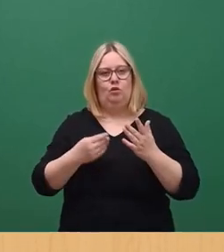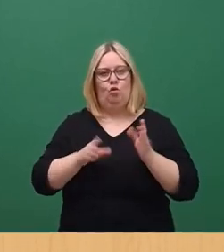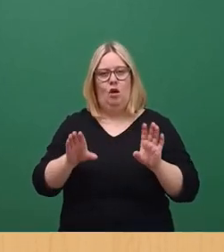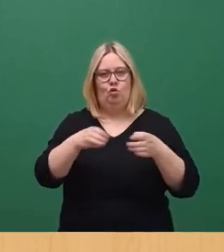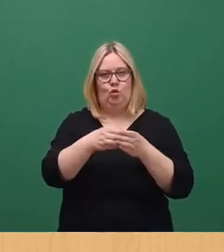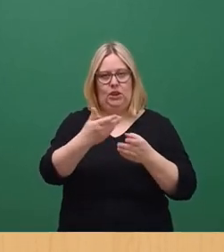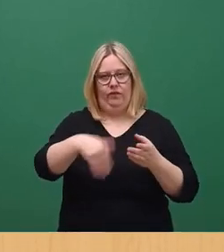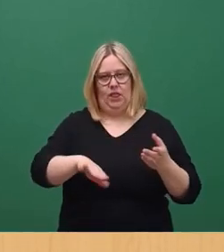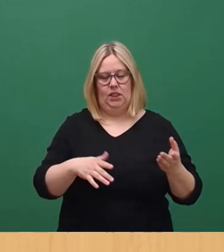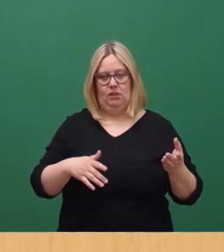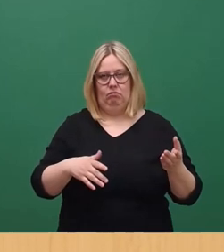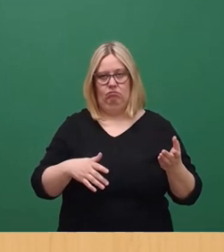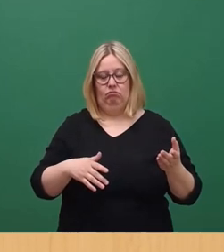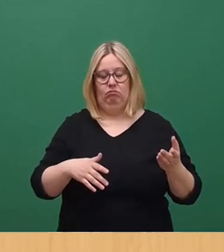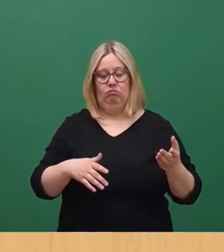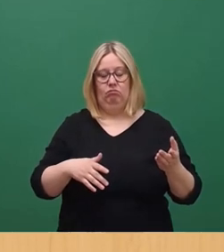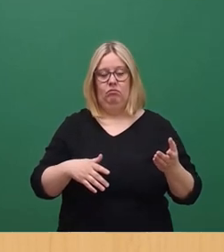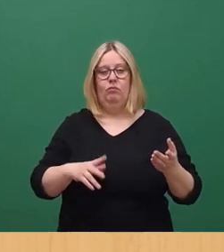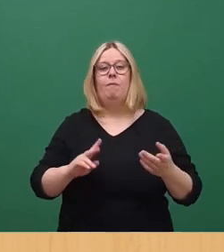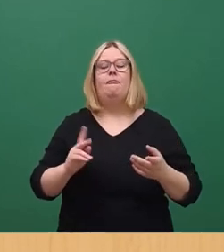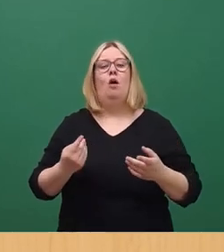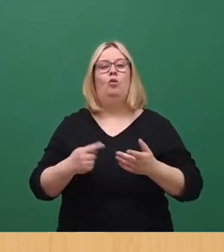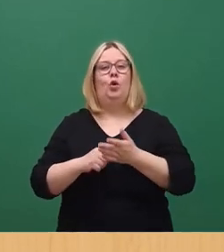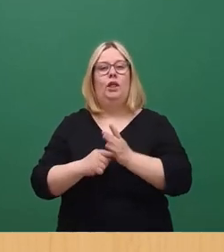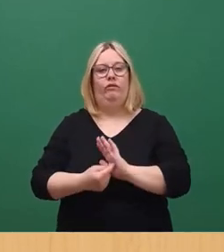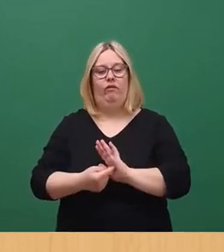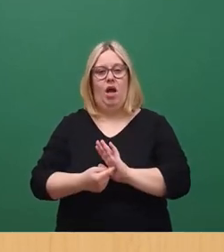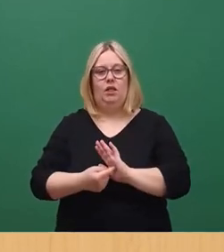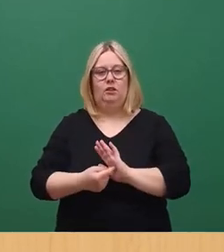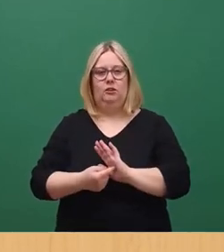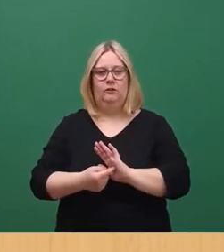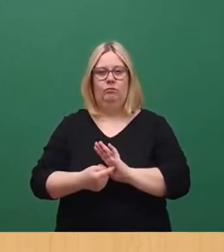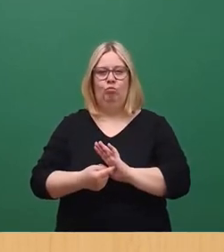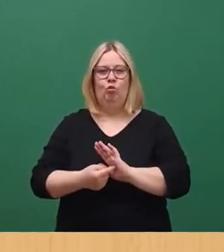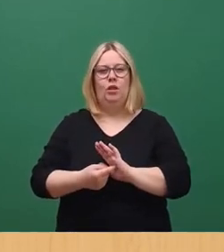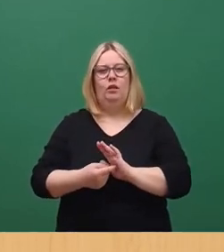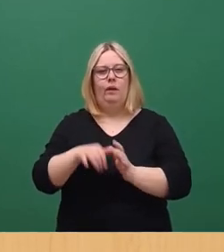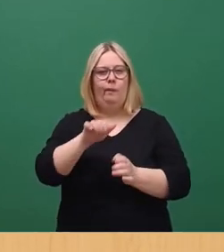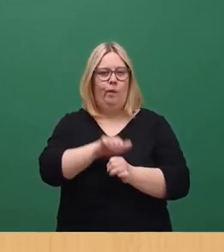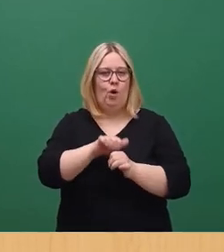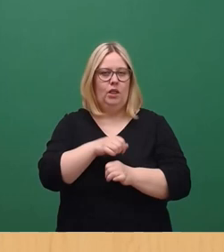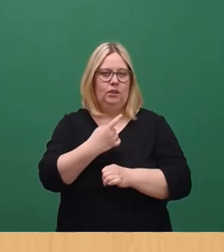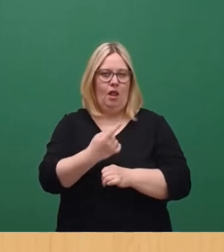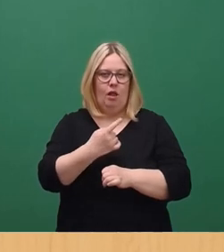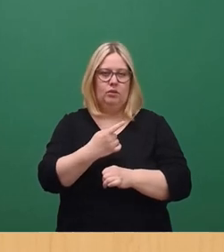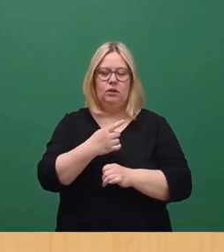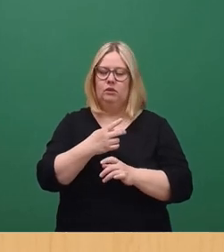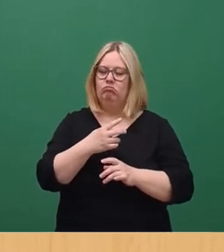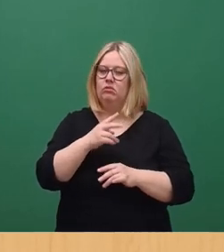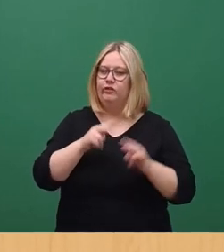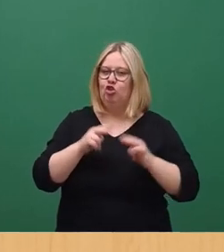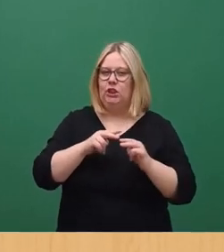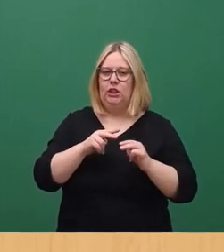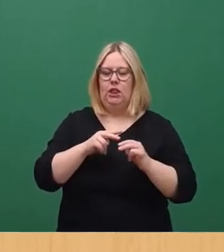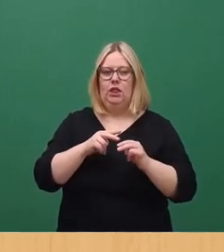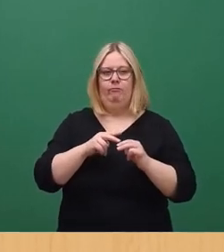Ich möchte des Weiteren darauf hinweisen, dass es durch die untere Denkmalbehörde eine ganze Reihe von Anregungen an